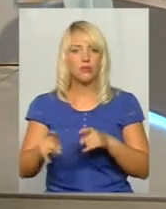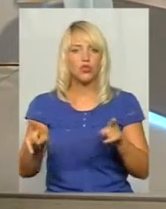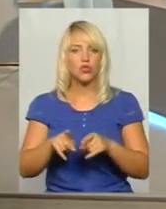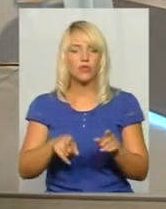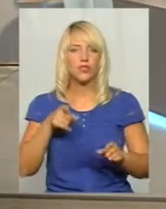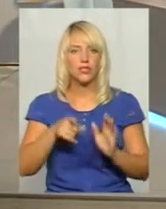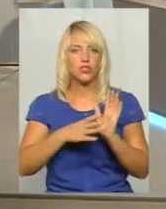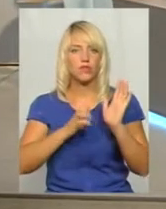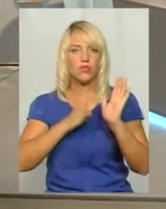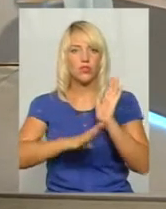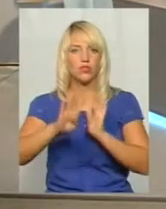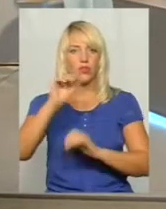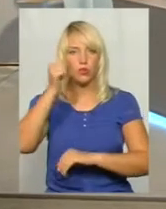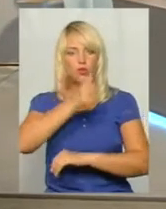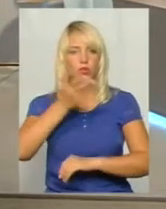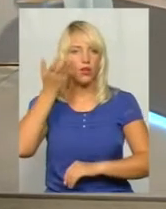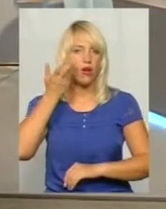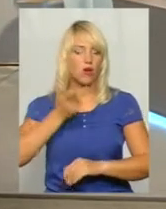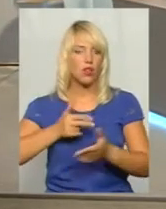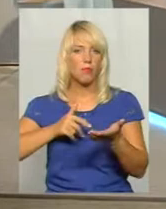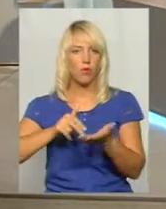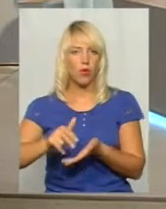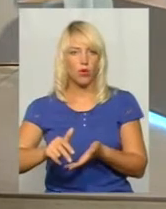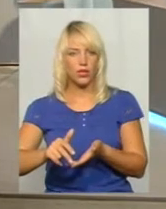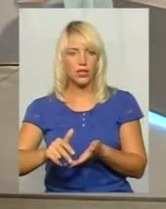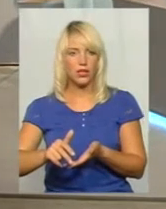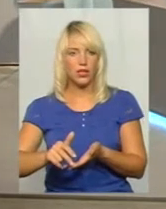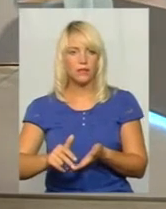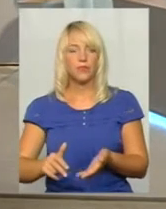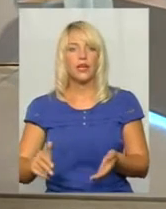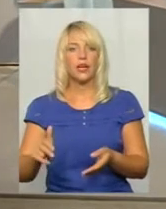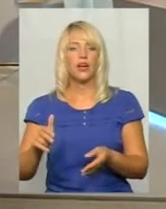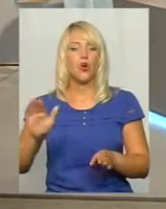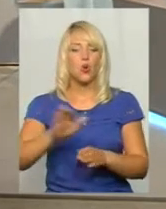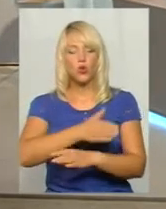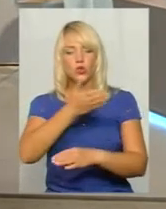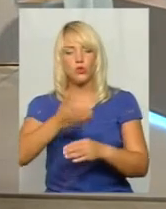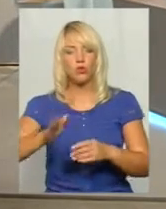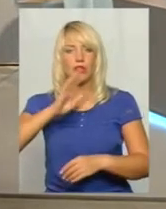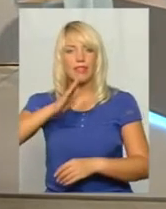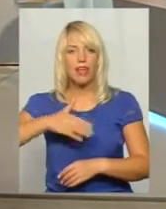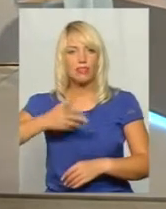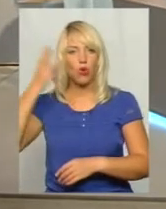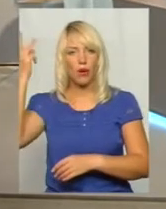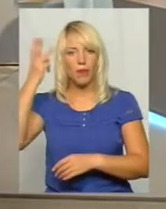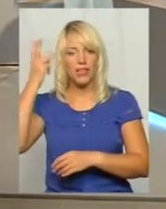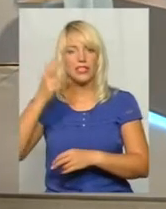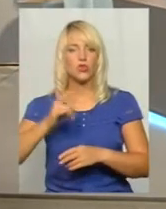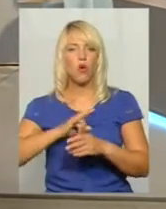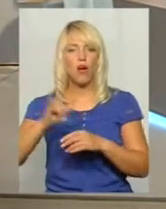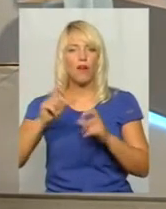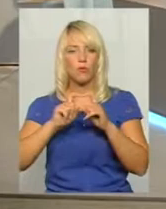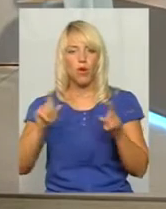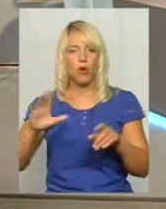році, коли проходило розподіл нашого хмельницького авіапідприємства, було